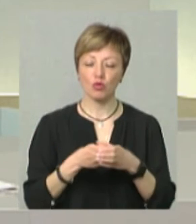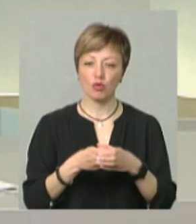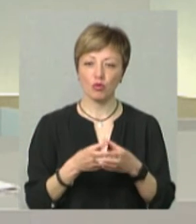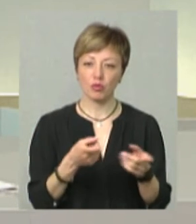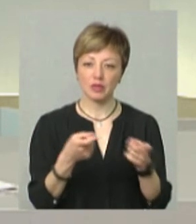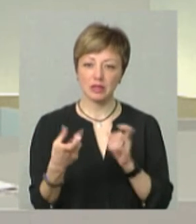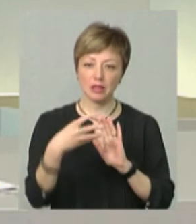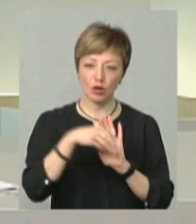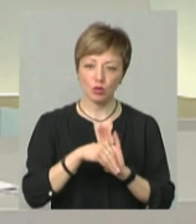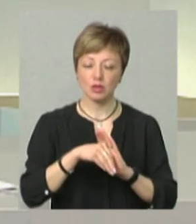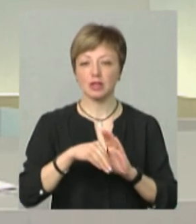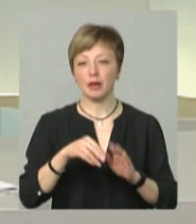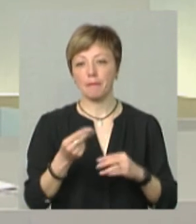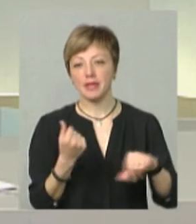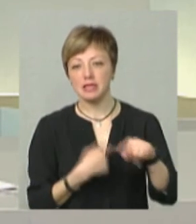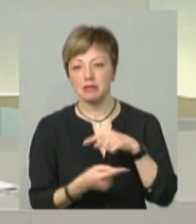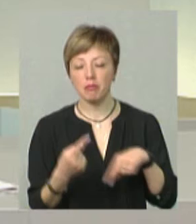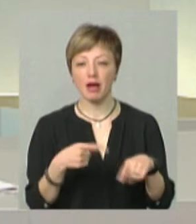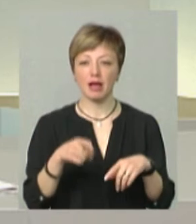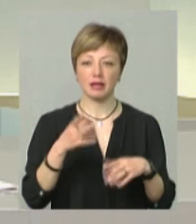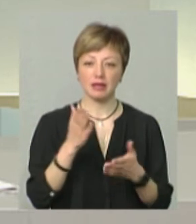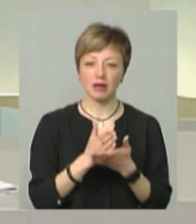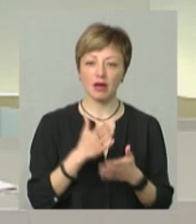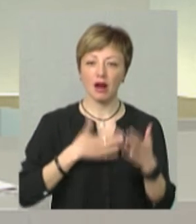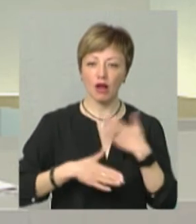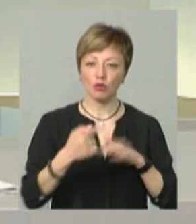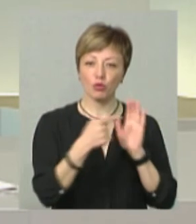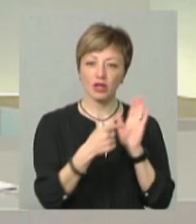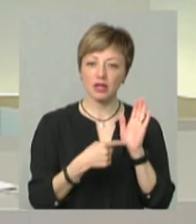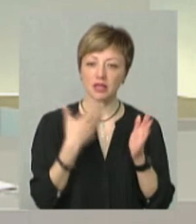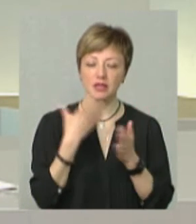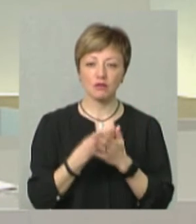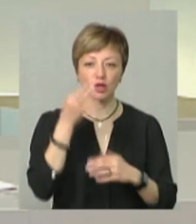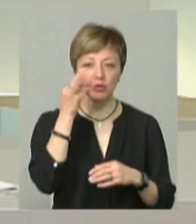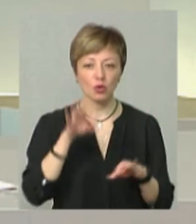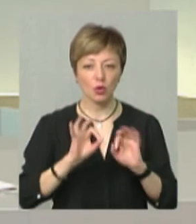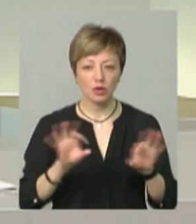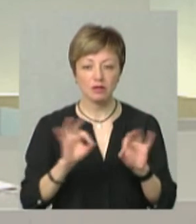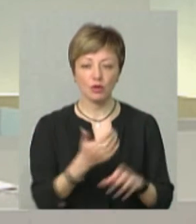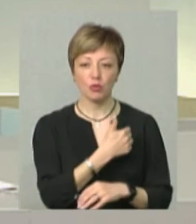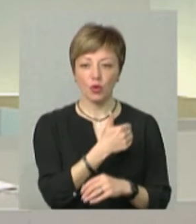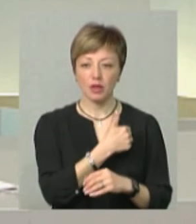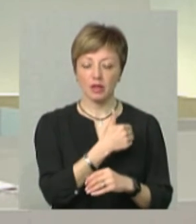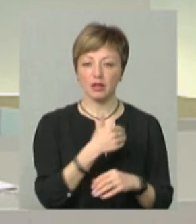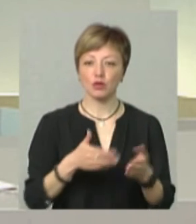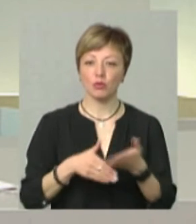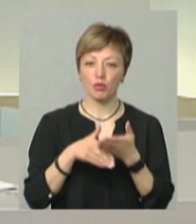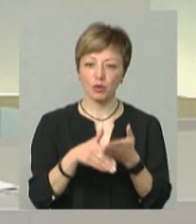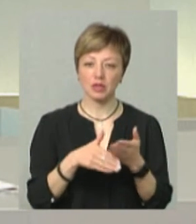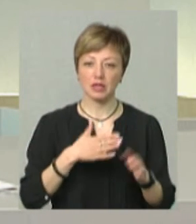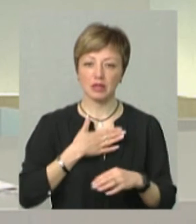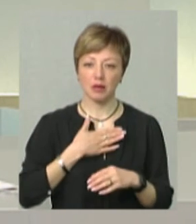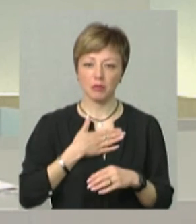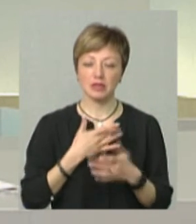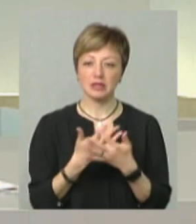залучені і практики, бізнесмени, які хотіли радо поділитися своїм досвідом. Вони хотіли допомогти нам